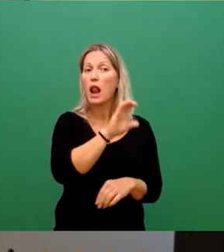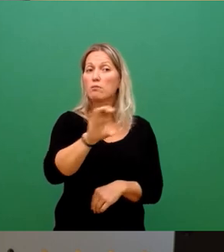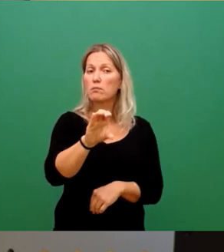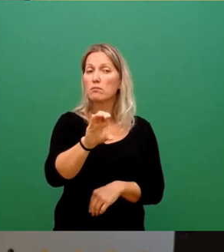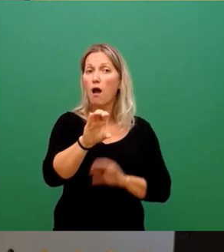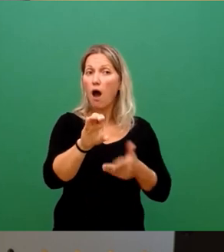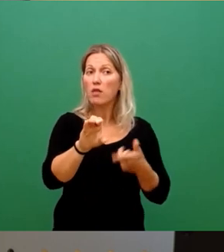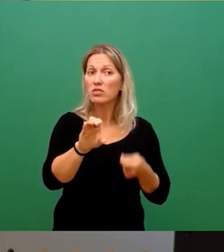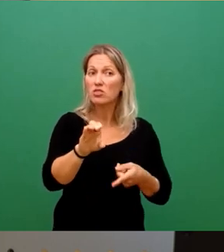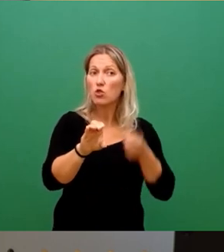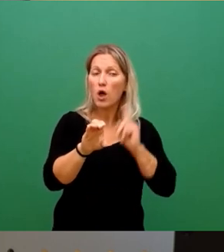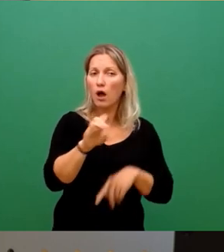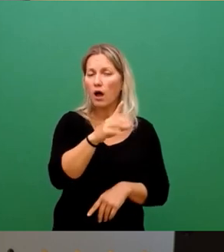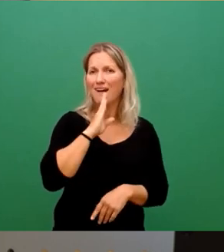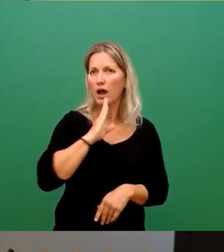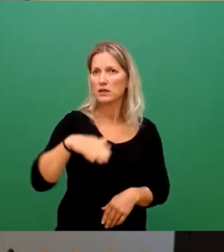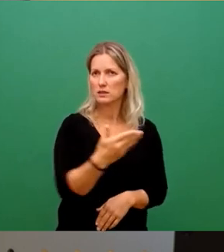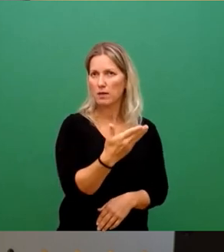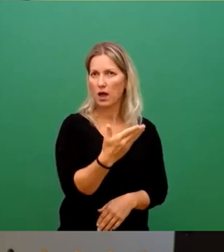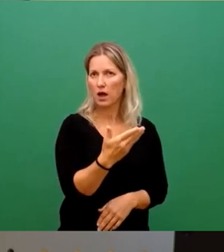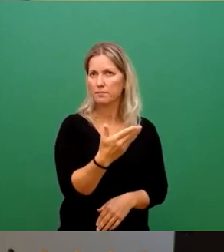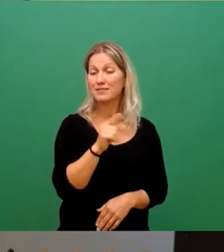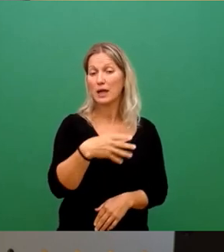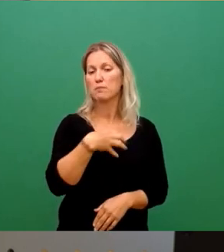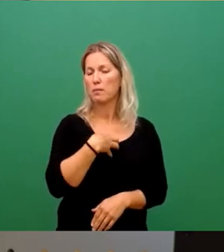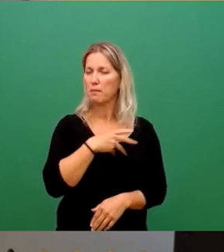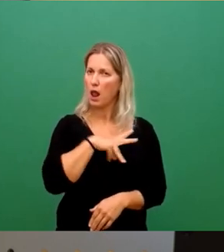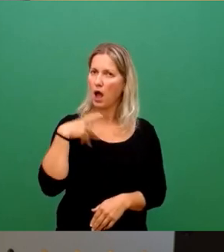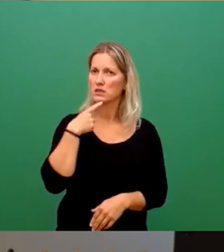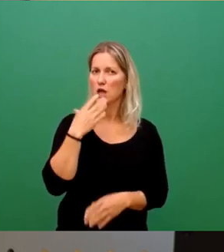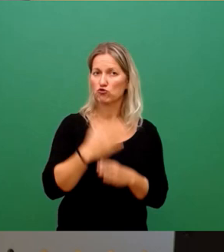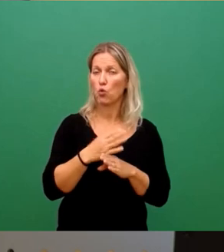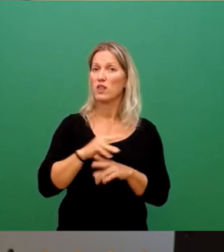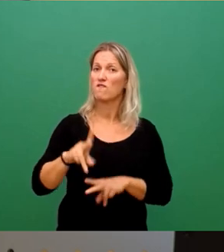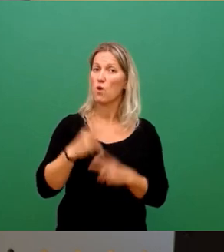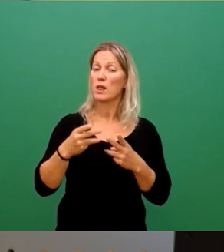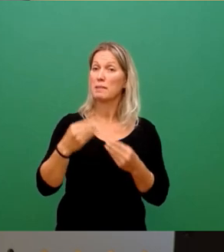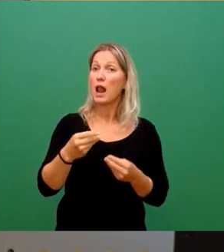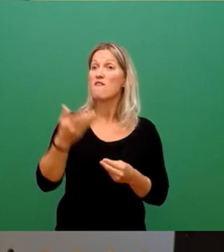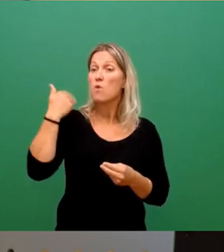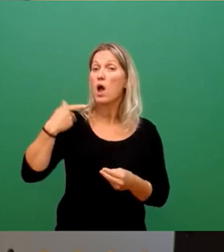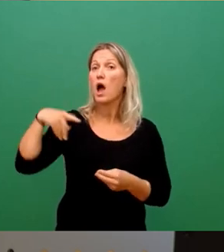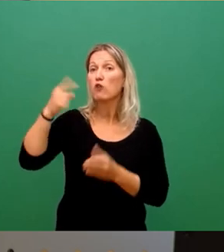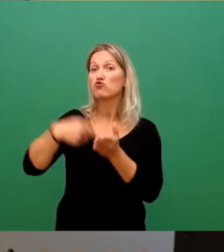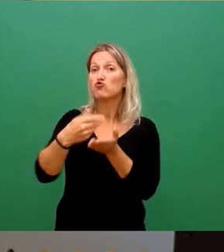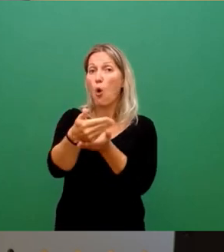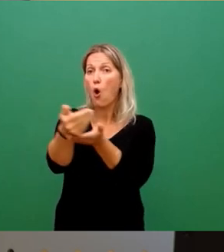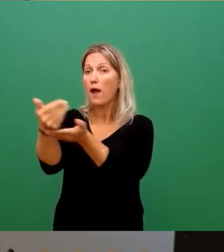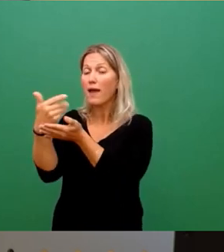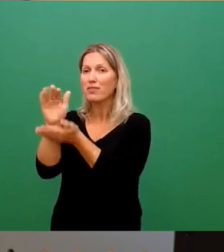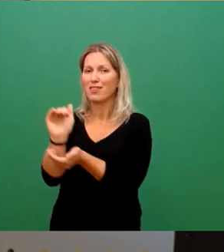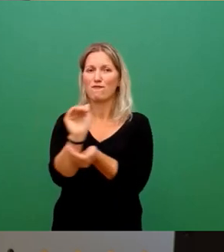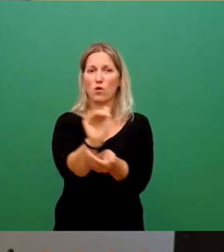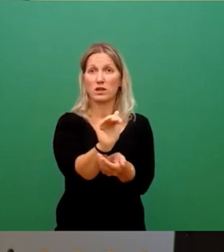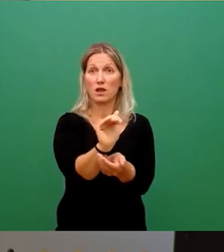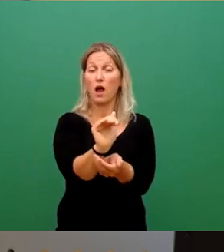Das große Problem haben wir schon mehrfach angesprochen. Fördermittel sind vorher eingetriebene Steuermittel, von denen nur geringe